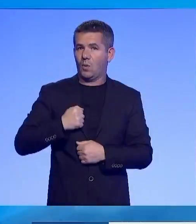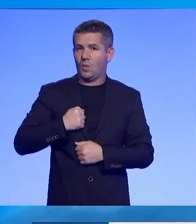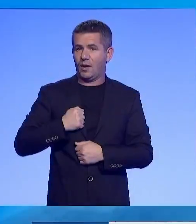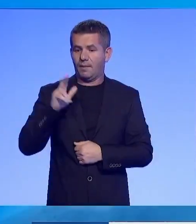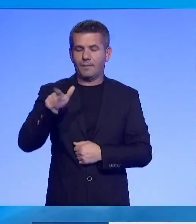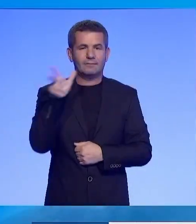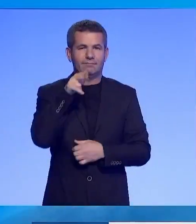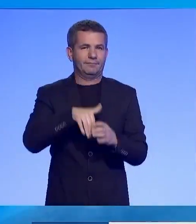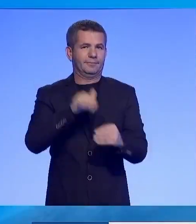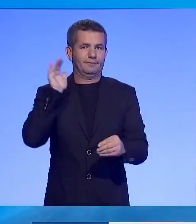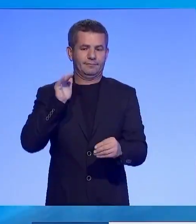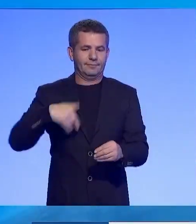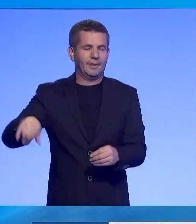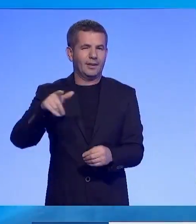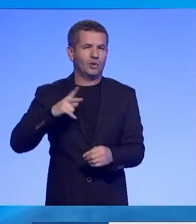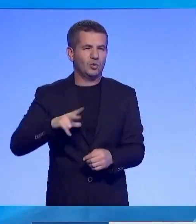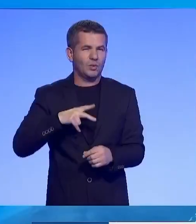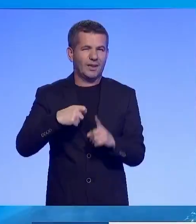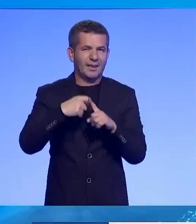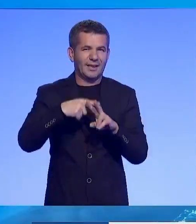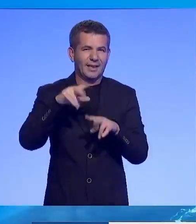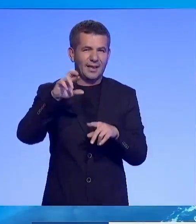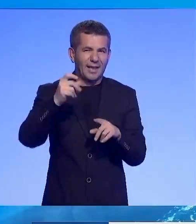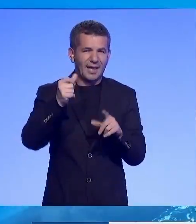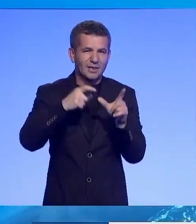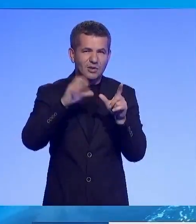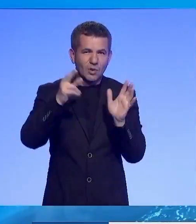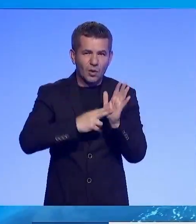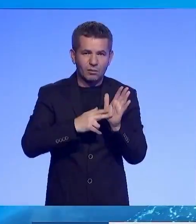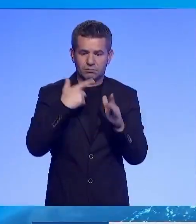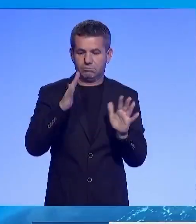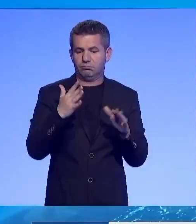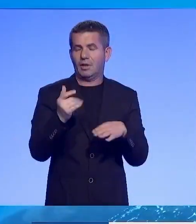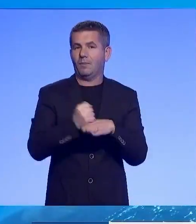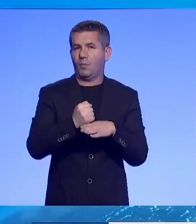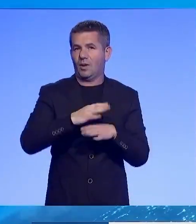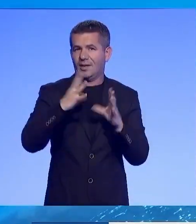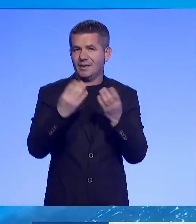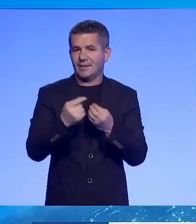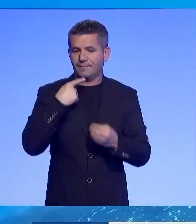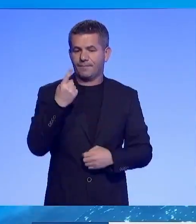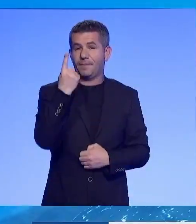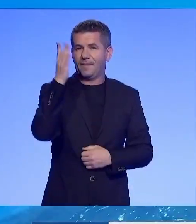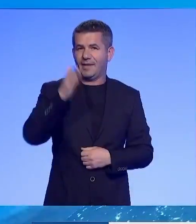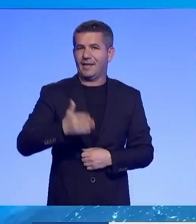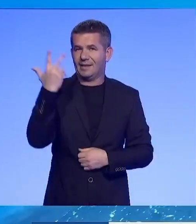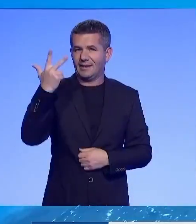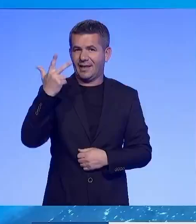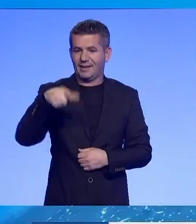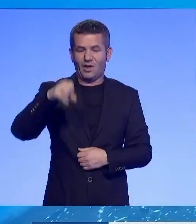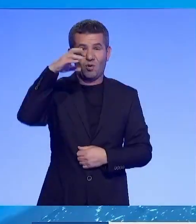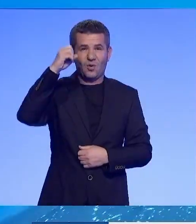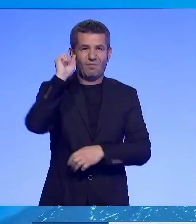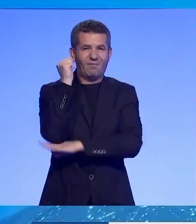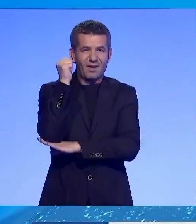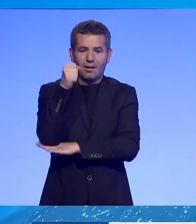tërhiqen nga qyteti Kyqyugor Kersën. Vetëm në muajt e fundit një e treta e termocentraleve të vendit, thuhët se janë shkatruar